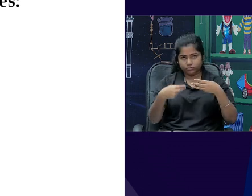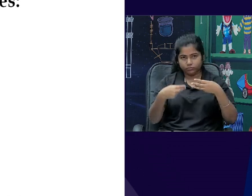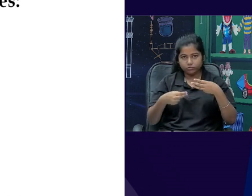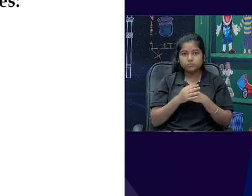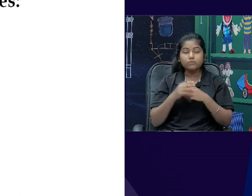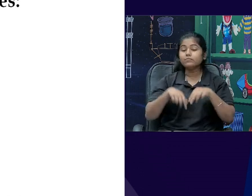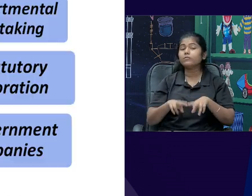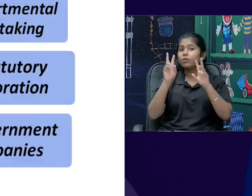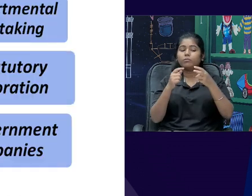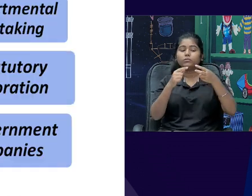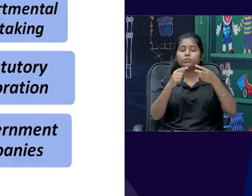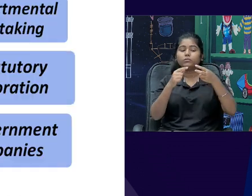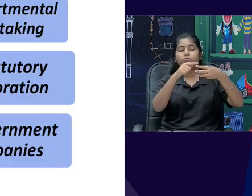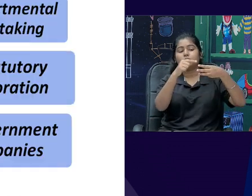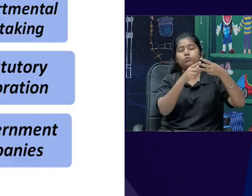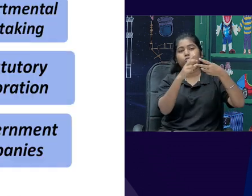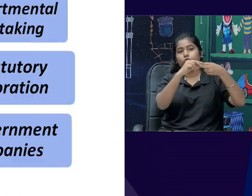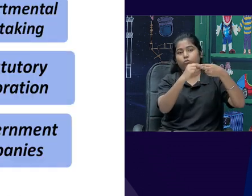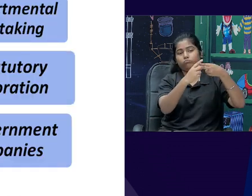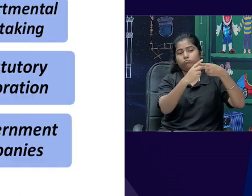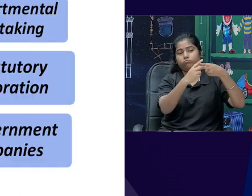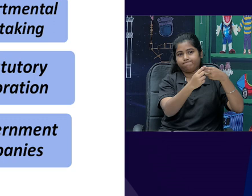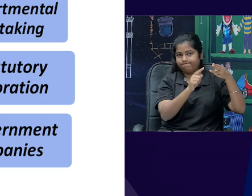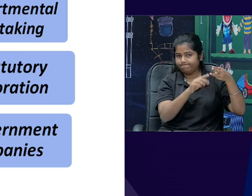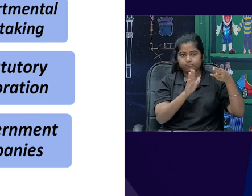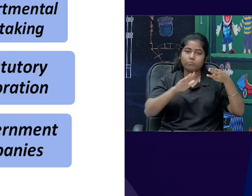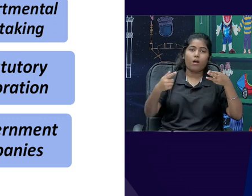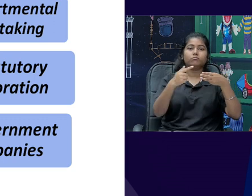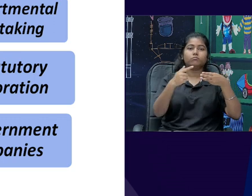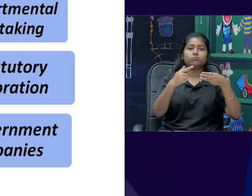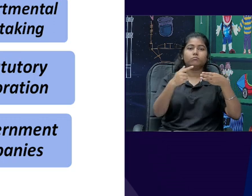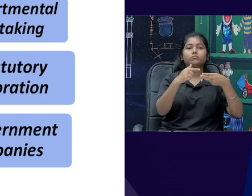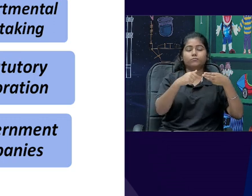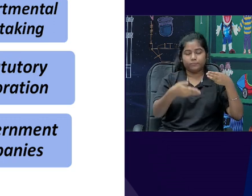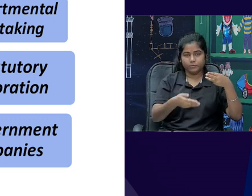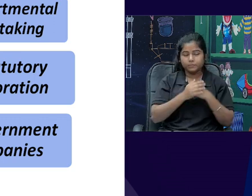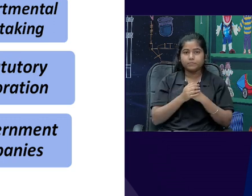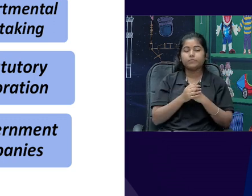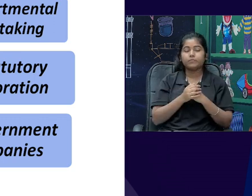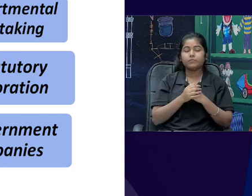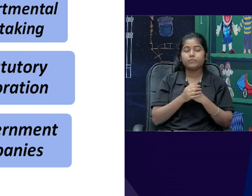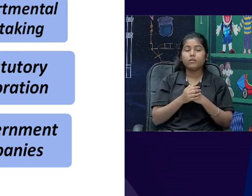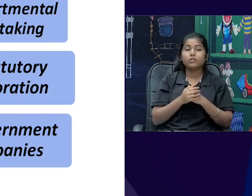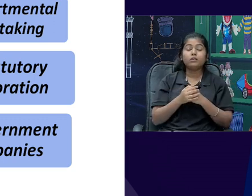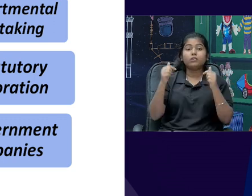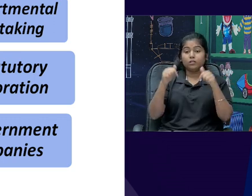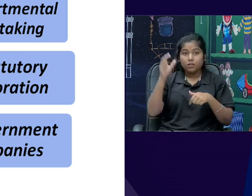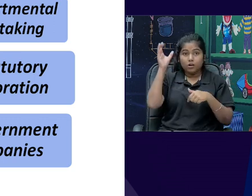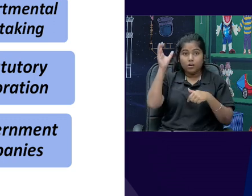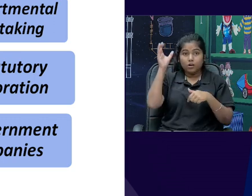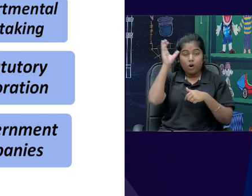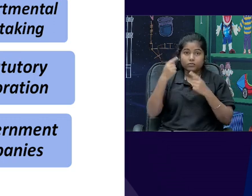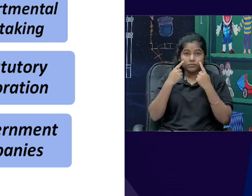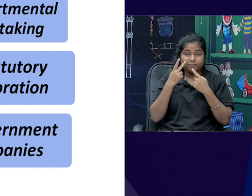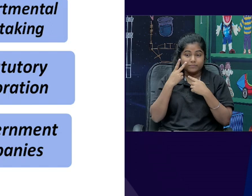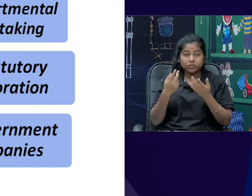पहले दो, departmental undertakings और statutory corporation की, तो अगर हम अपना concept map देखें, तो